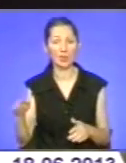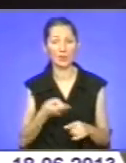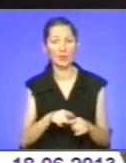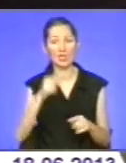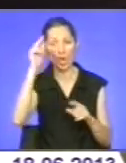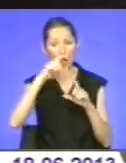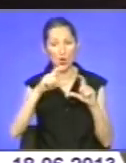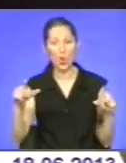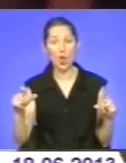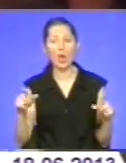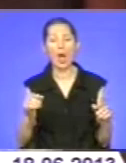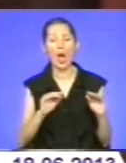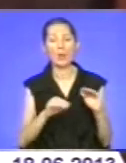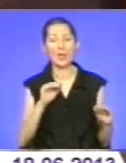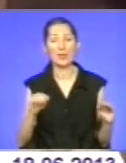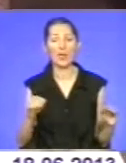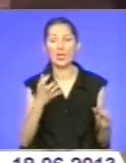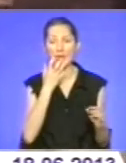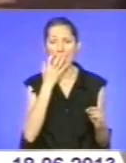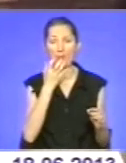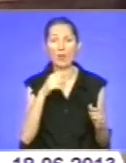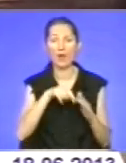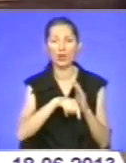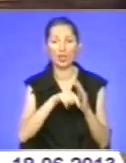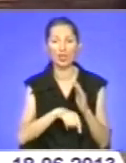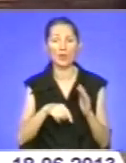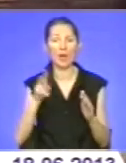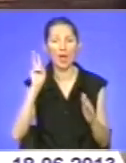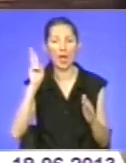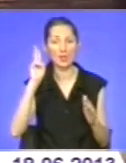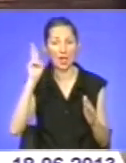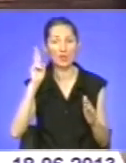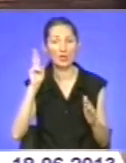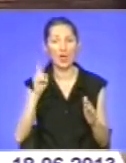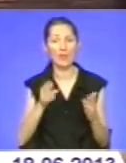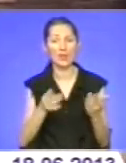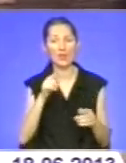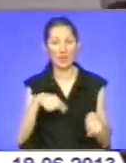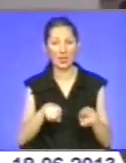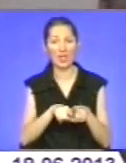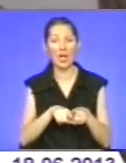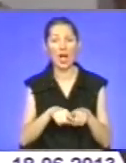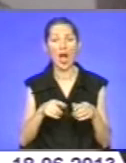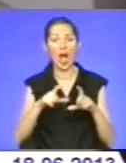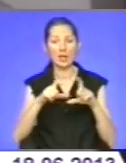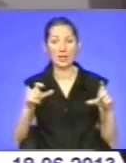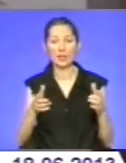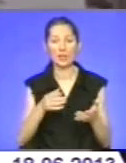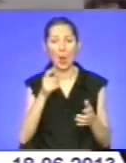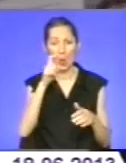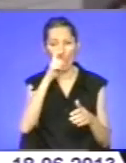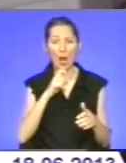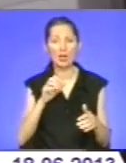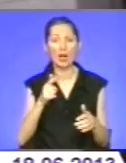школи обладнають теплими внутрішніми санузлами у найближчі два роки. Навіть у тих закладах, де погана функціонує каналізація, чи немає води, це